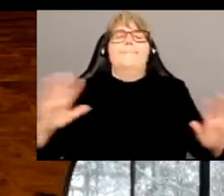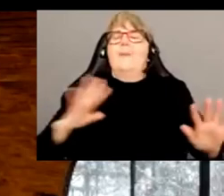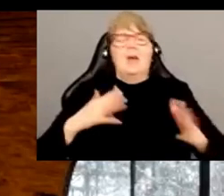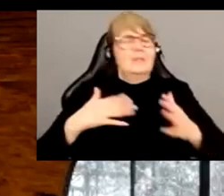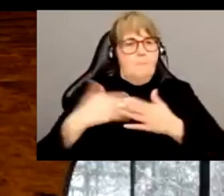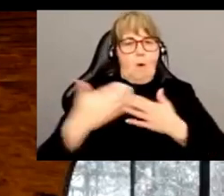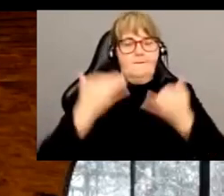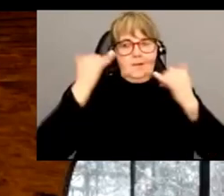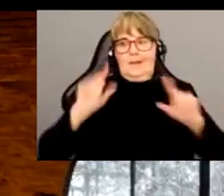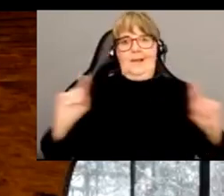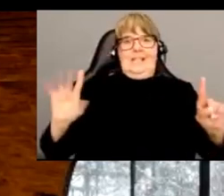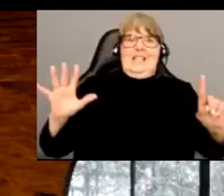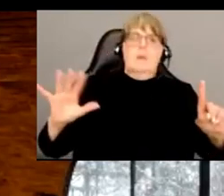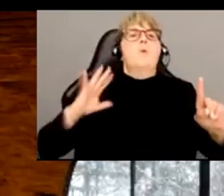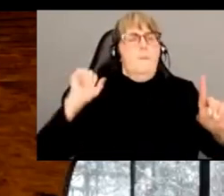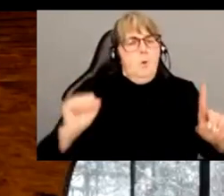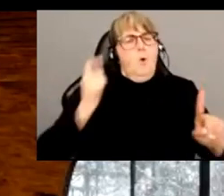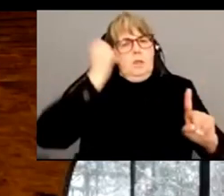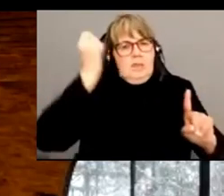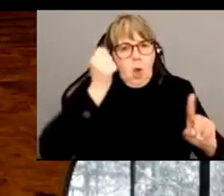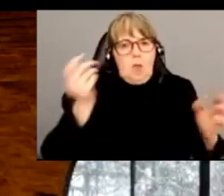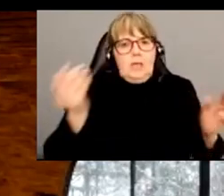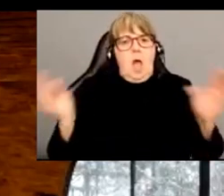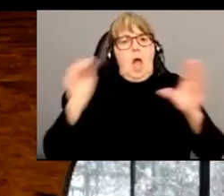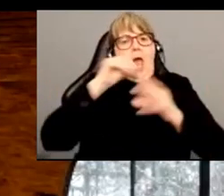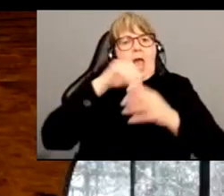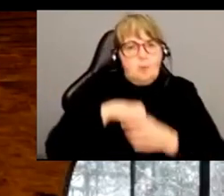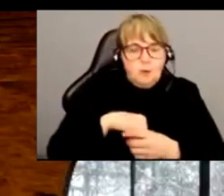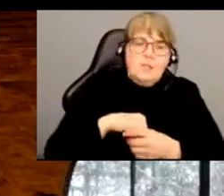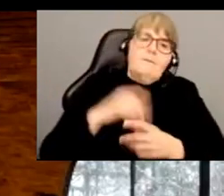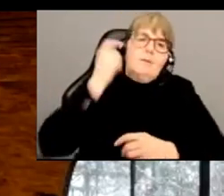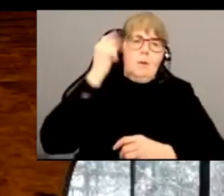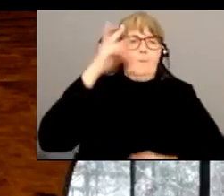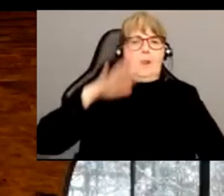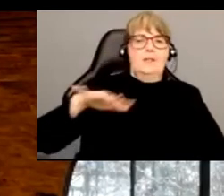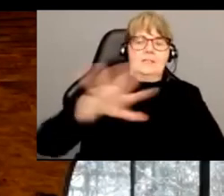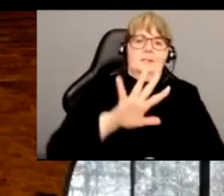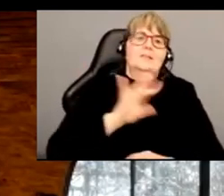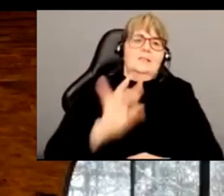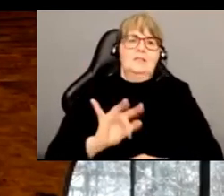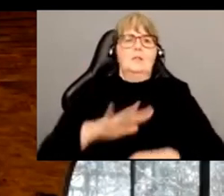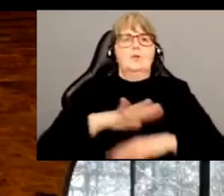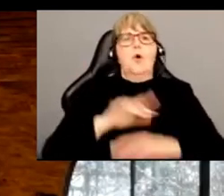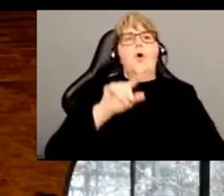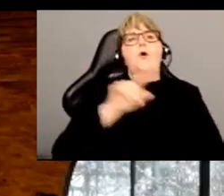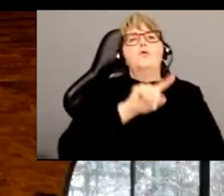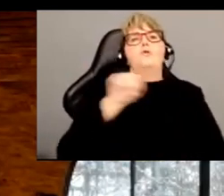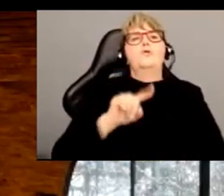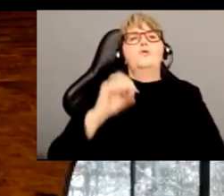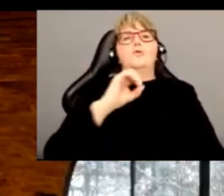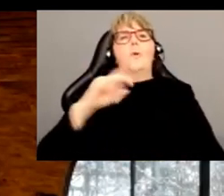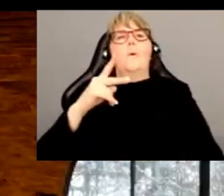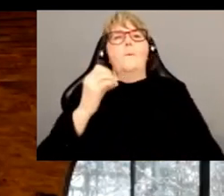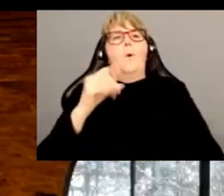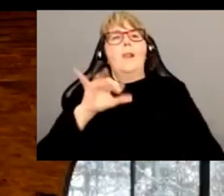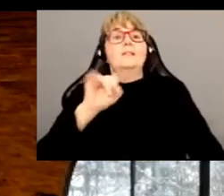'est pas grave, on peut réfléchir à des théories inclusives en théorie politique et c'était évidemment le cœur des théories de Zopolis dont on vient de parler.